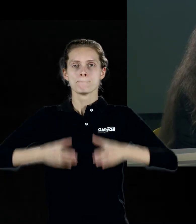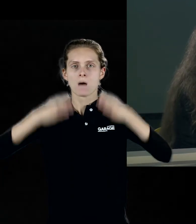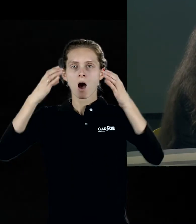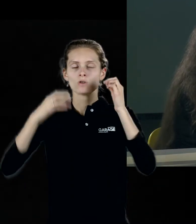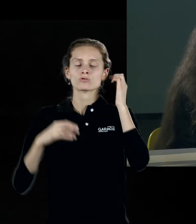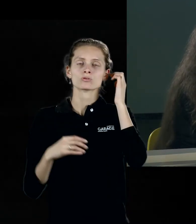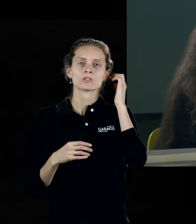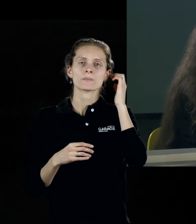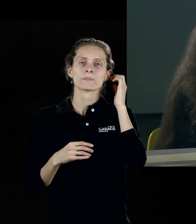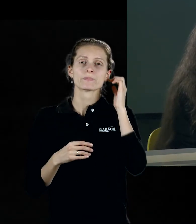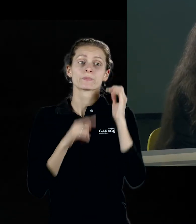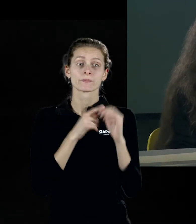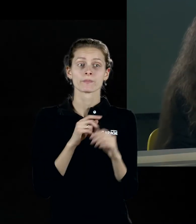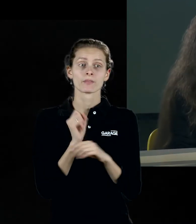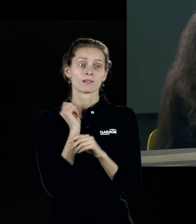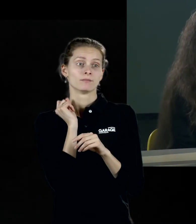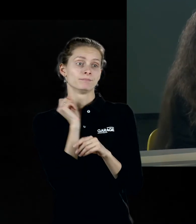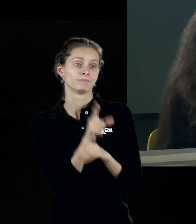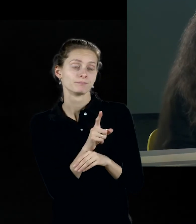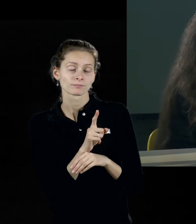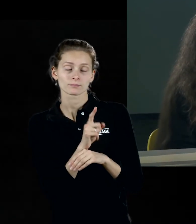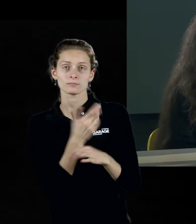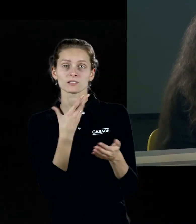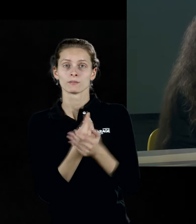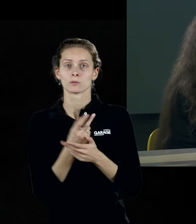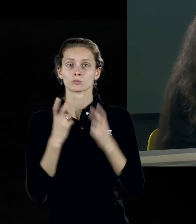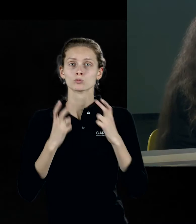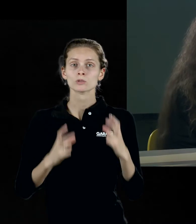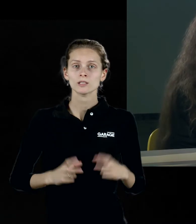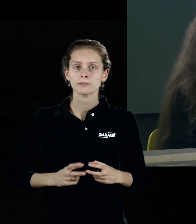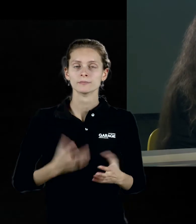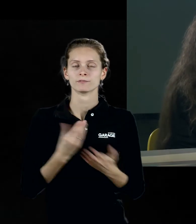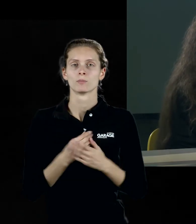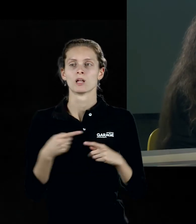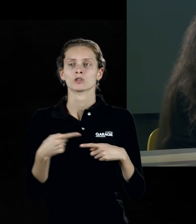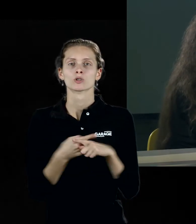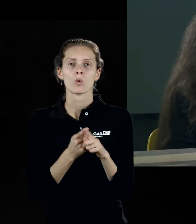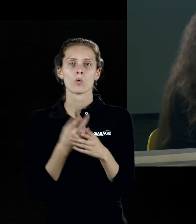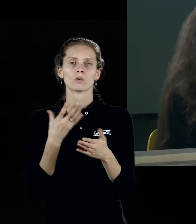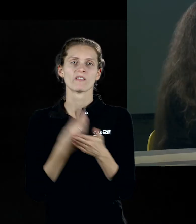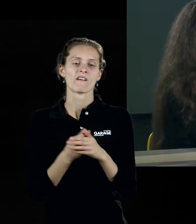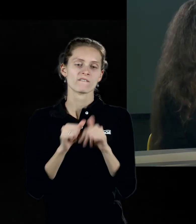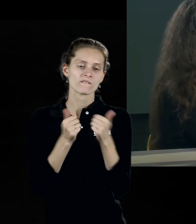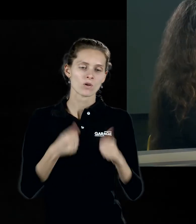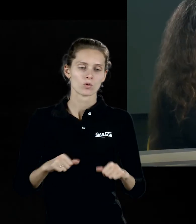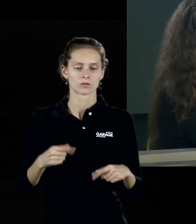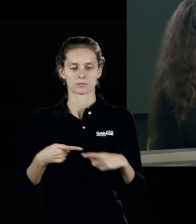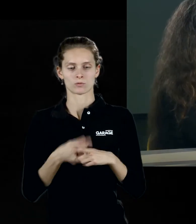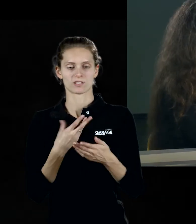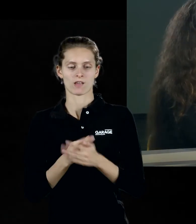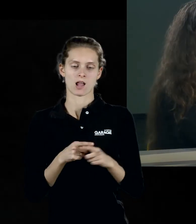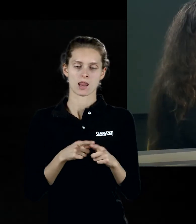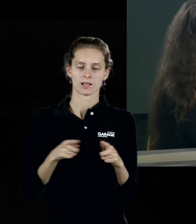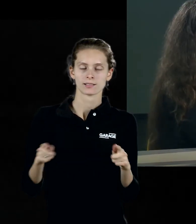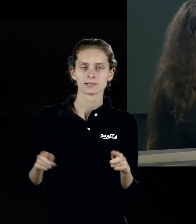своим студентам, когда он преподавал в Баухаузе. Он свою теорию форм и линий, форм образования объяснял.